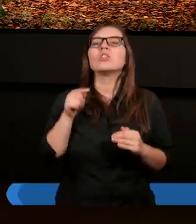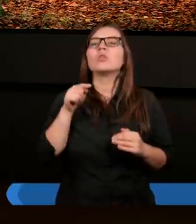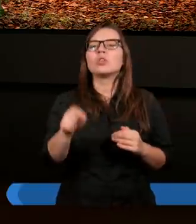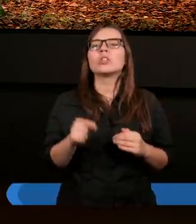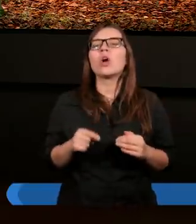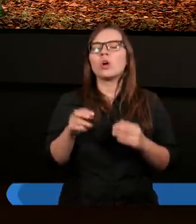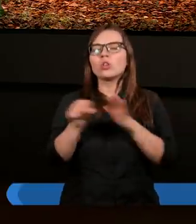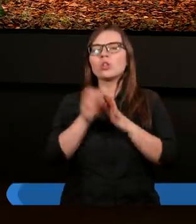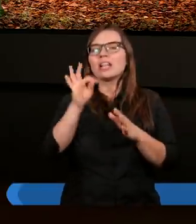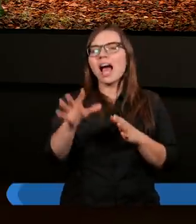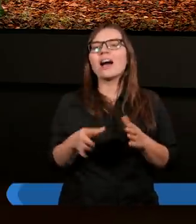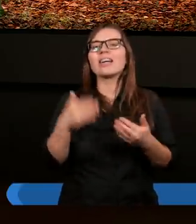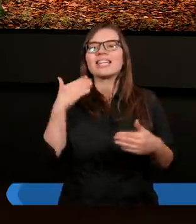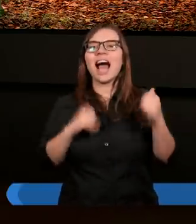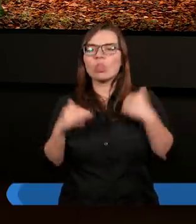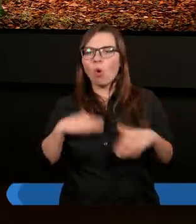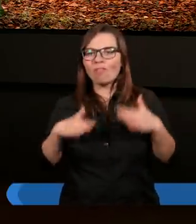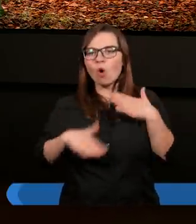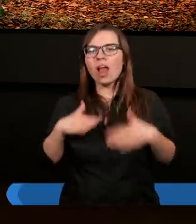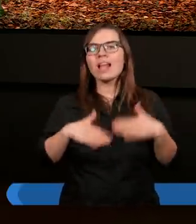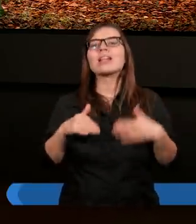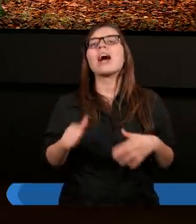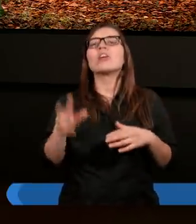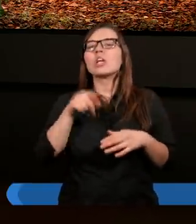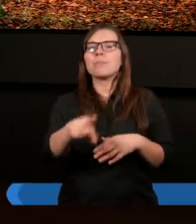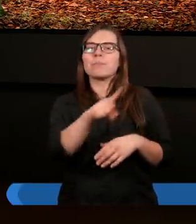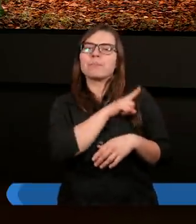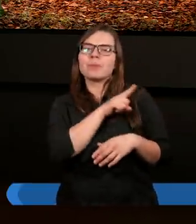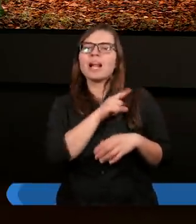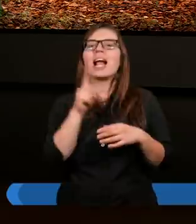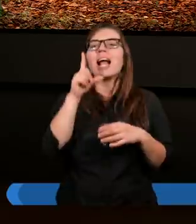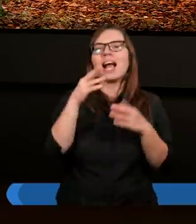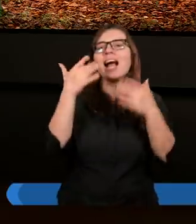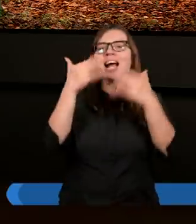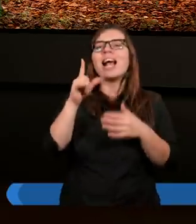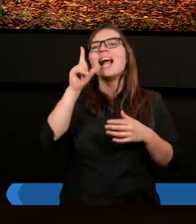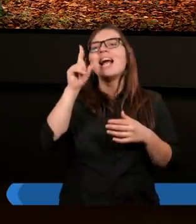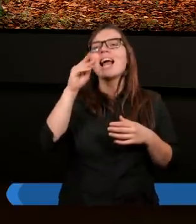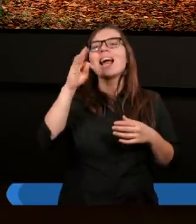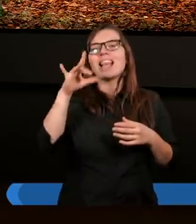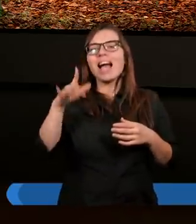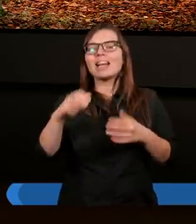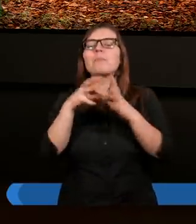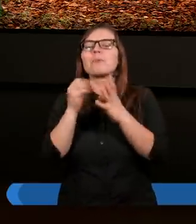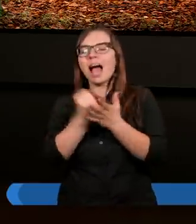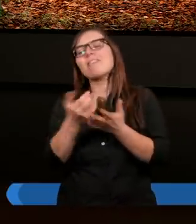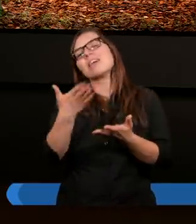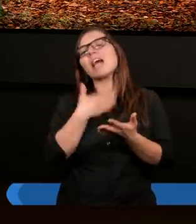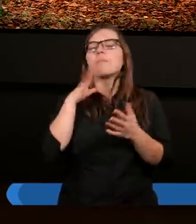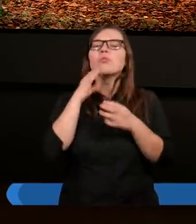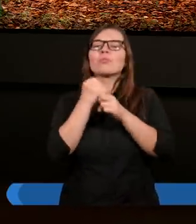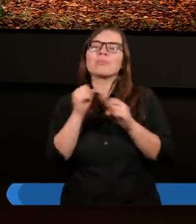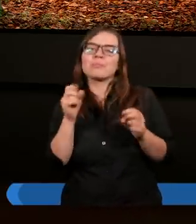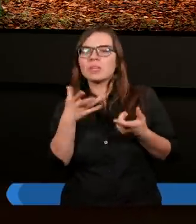takiego zadowolenia, że przestrzeganie litery prawa daje poczucie wewnętrznej sprawiedliwości.